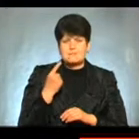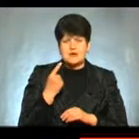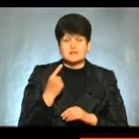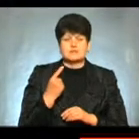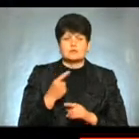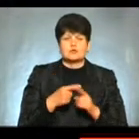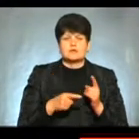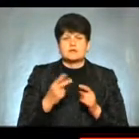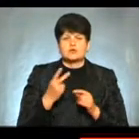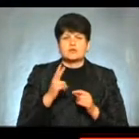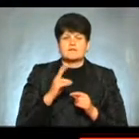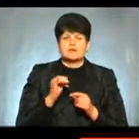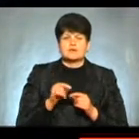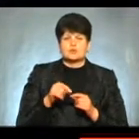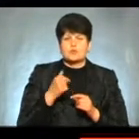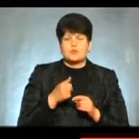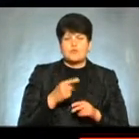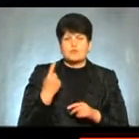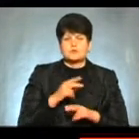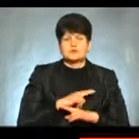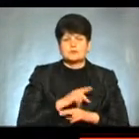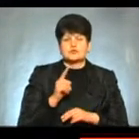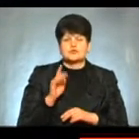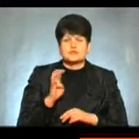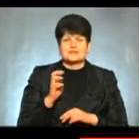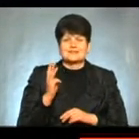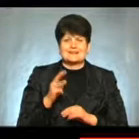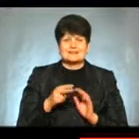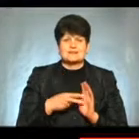половину другого кварталу цього року в області померло 437 осіб